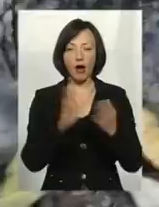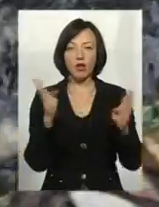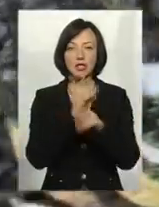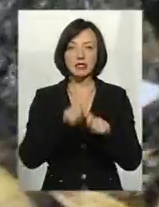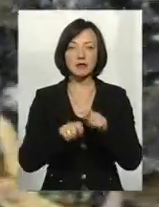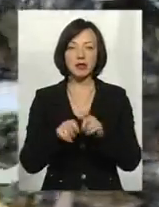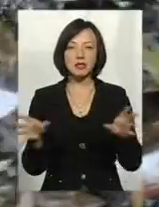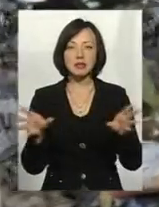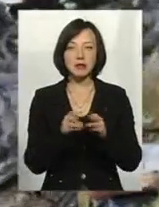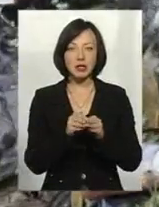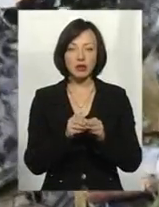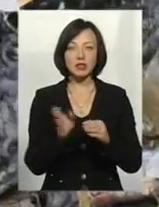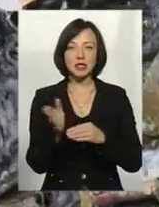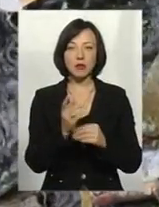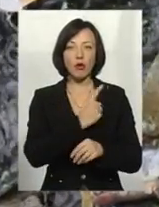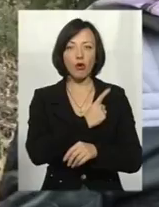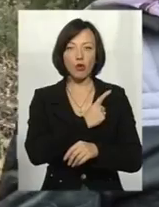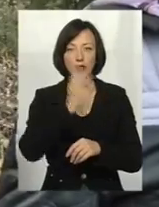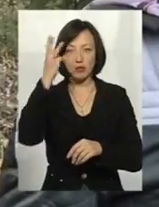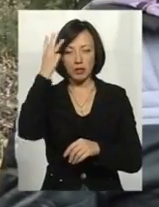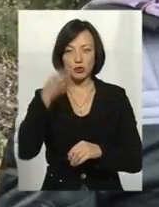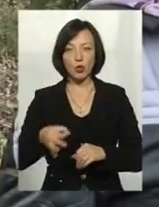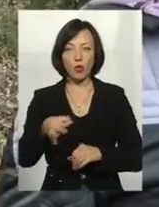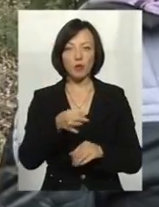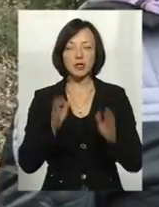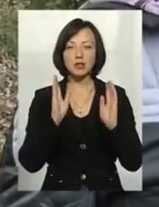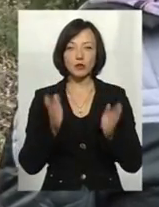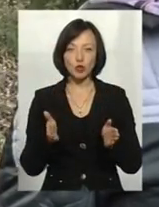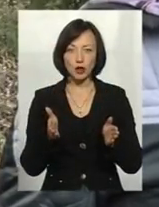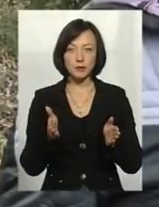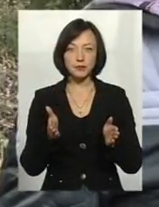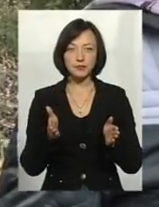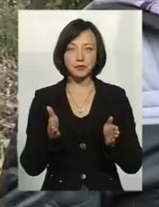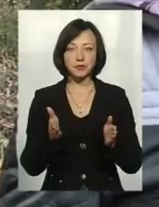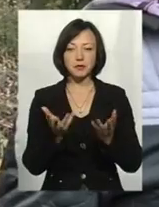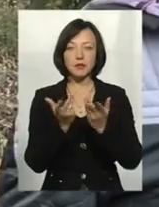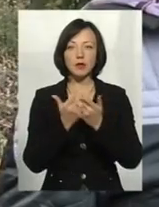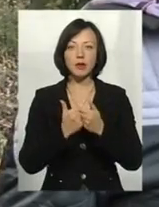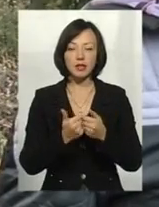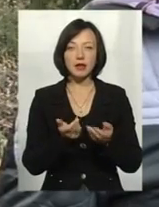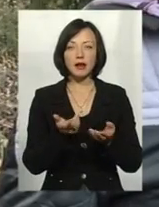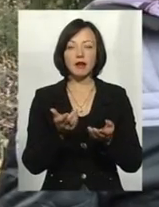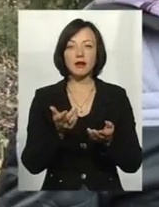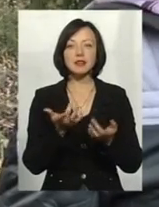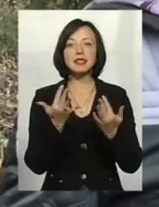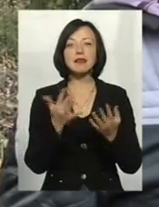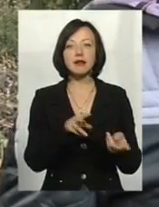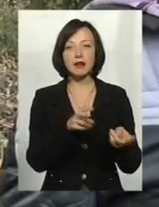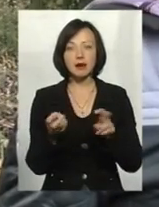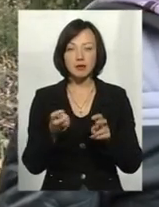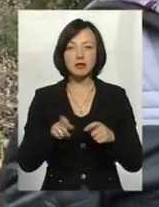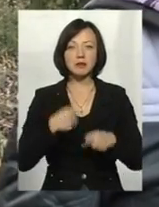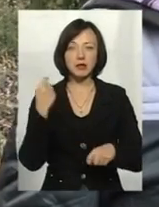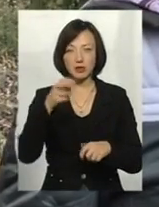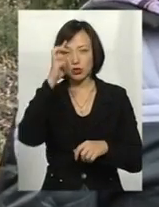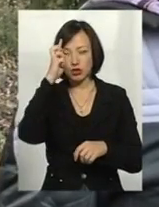спільно з рибоохорони Хмельницької області буде обраховано кількість загиблого риби та розраховано збитки заподійної